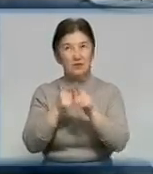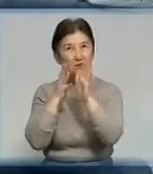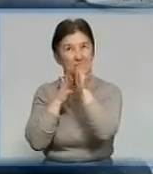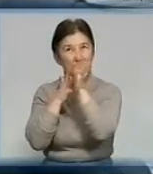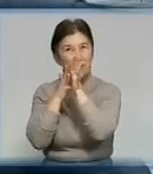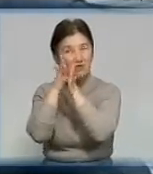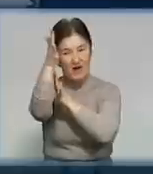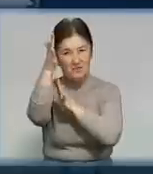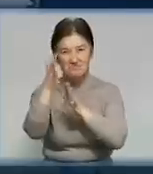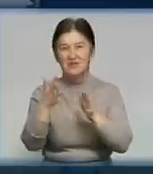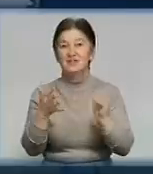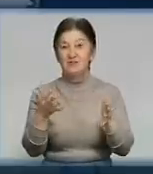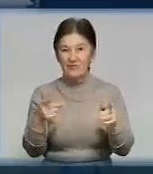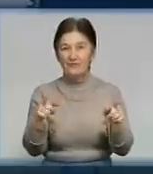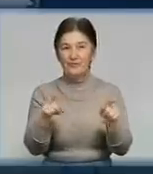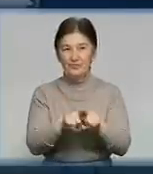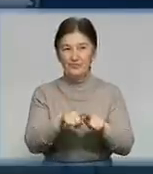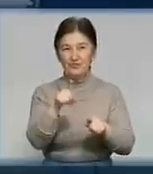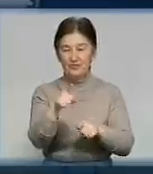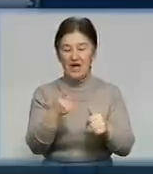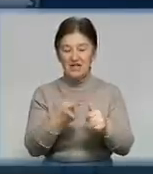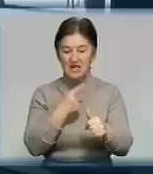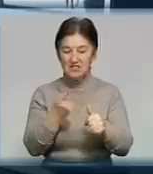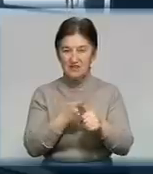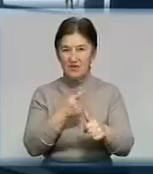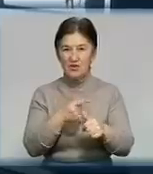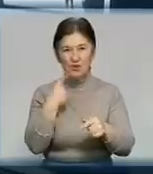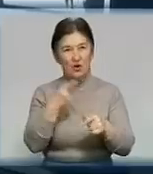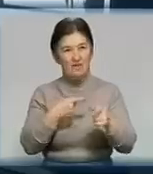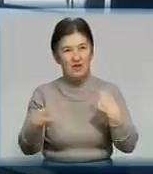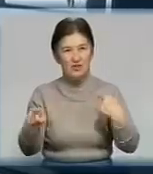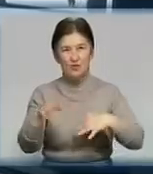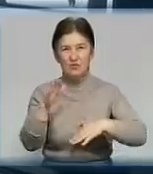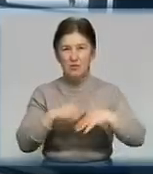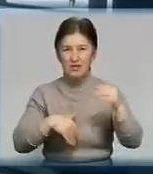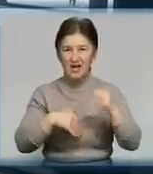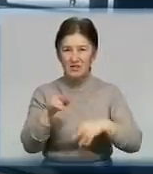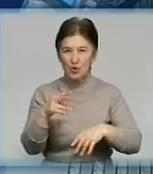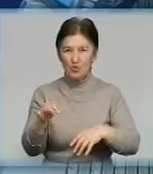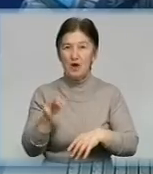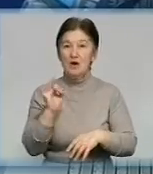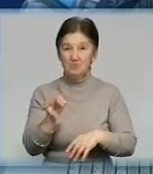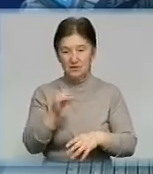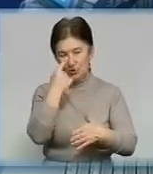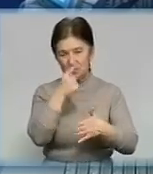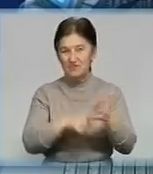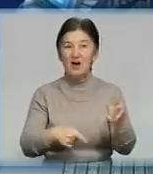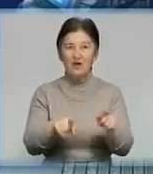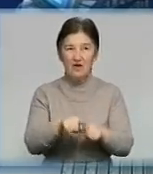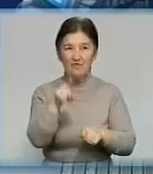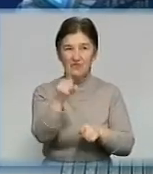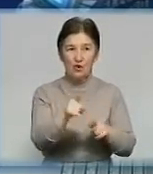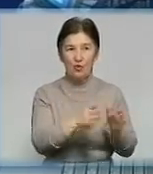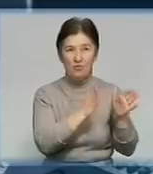передатчиком. Такий формат роботи техніки називають відмінною практикою і новим досвідом. Хоча зізнаються, в такому режимі